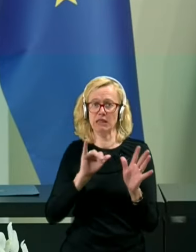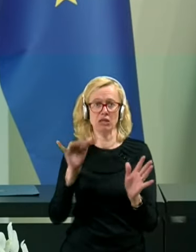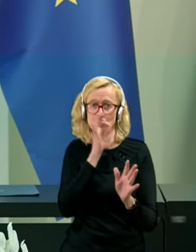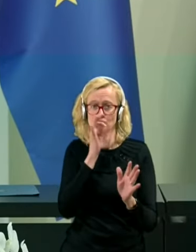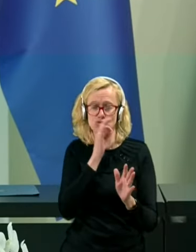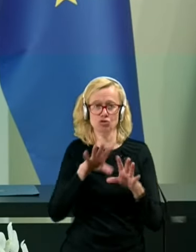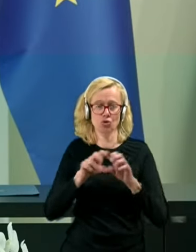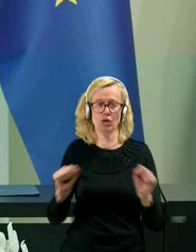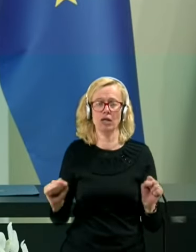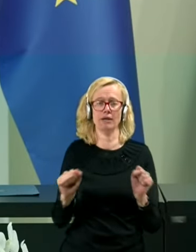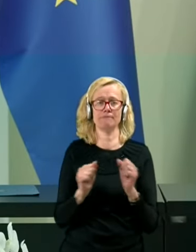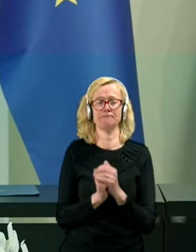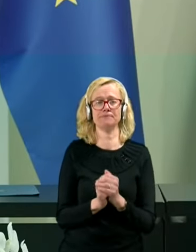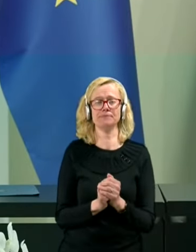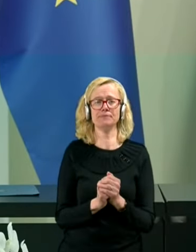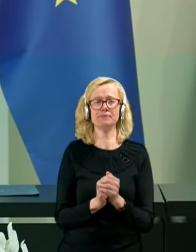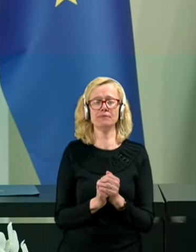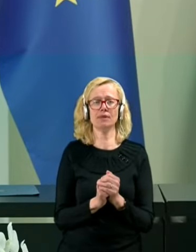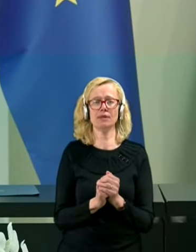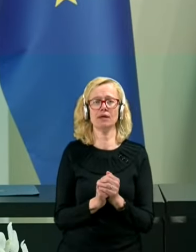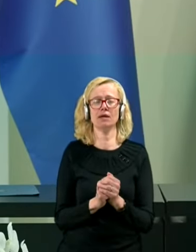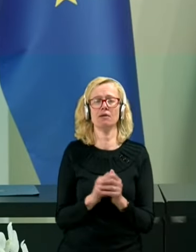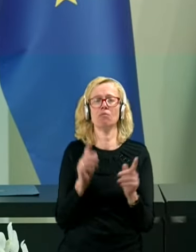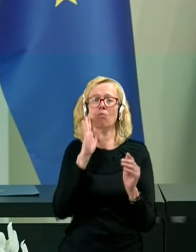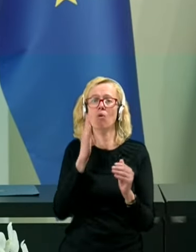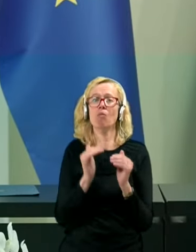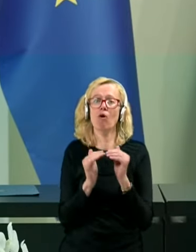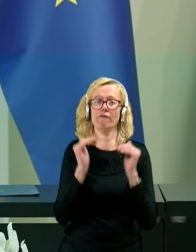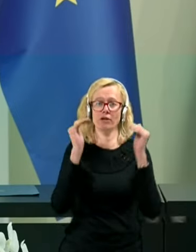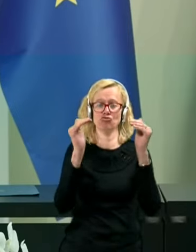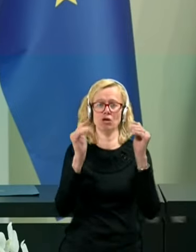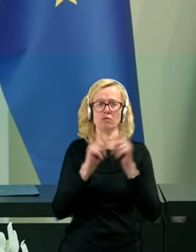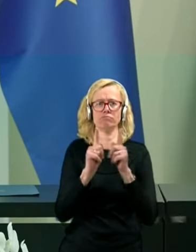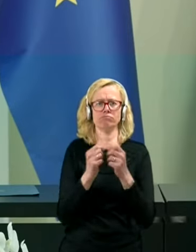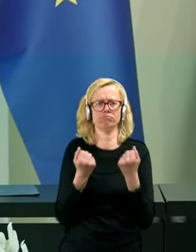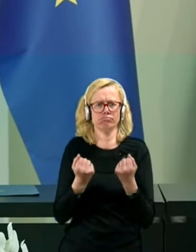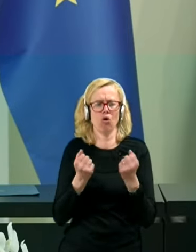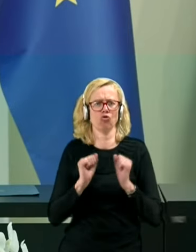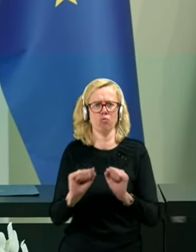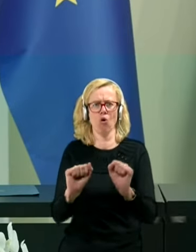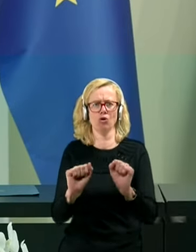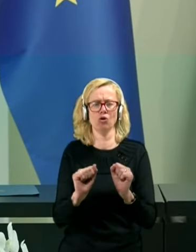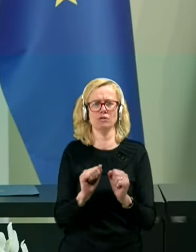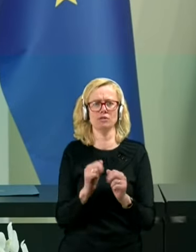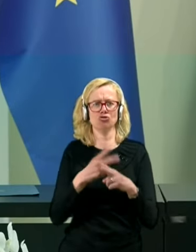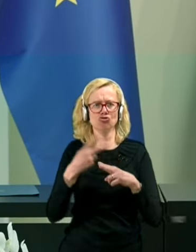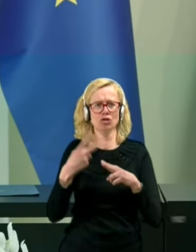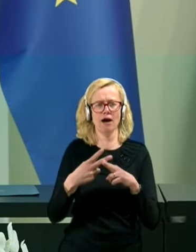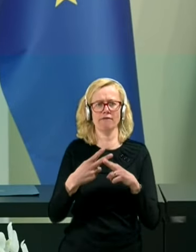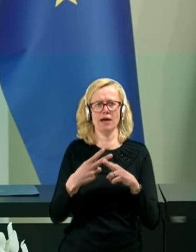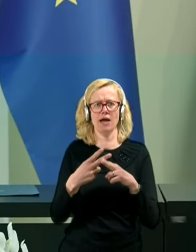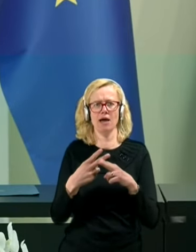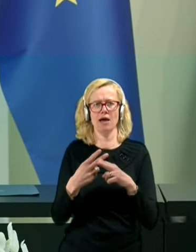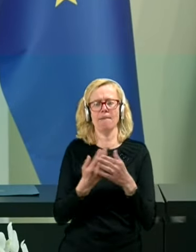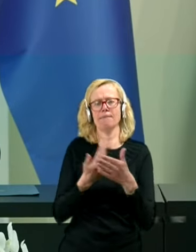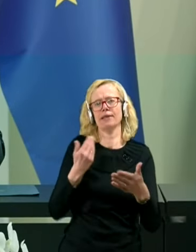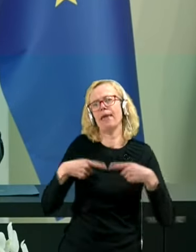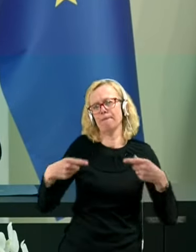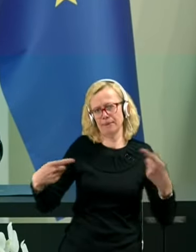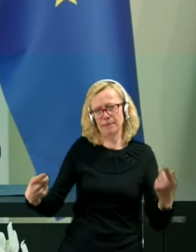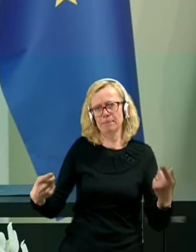povečali ne samo odpornost države pred epidemijo, pred